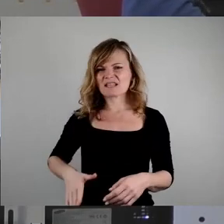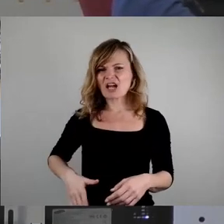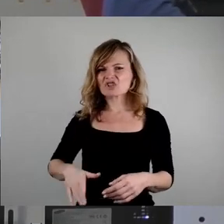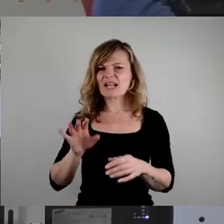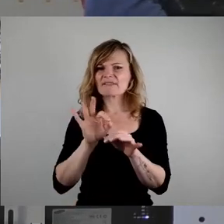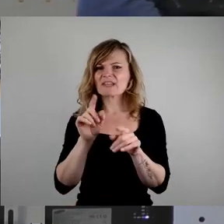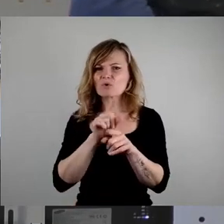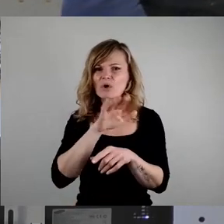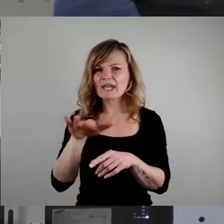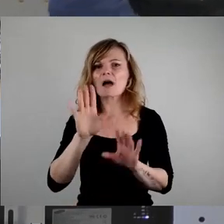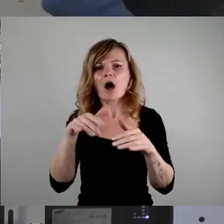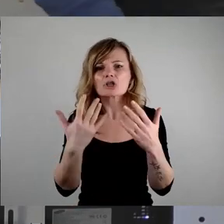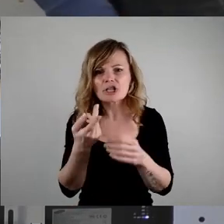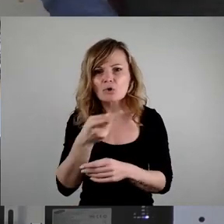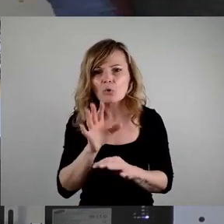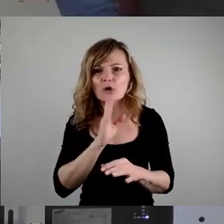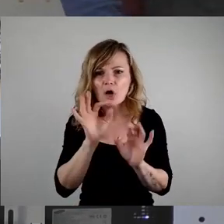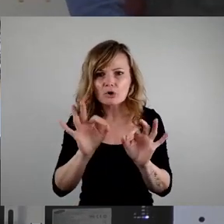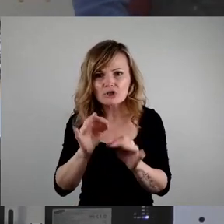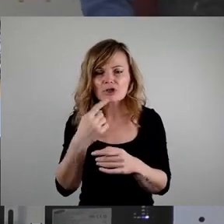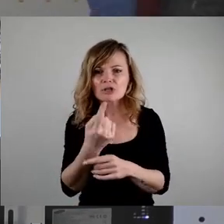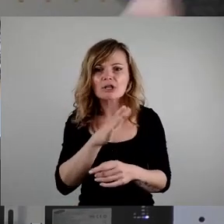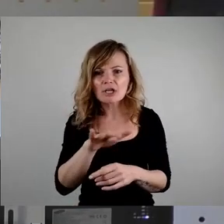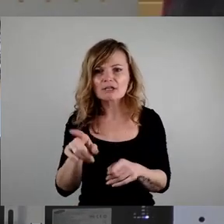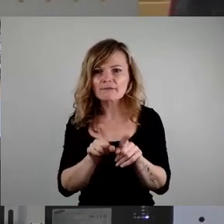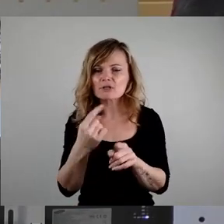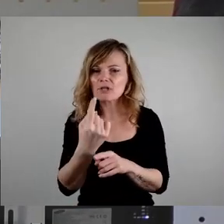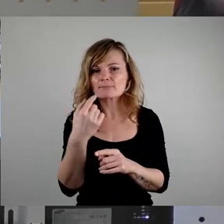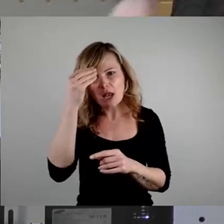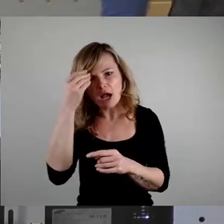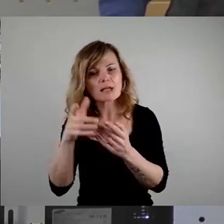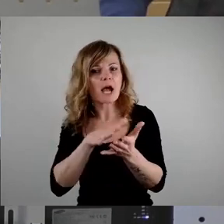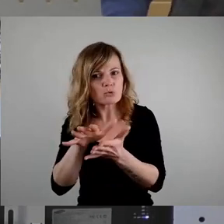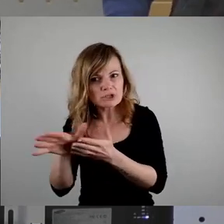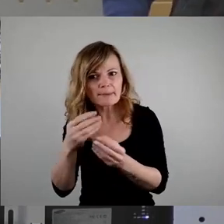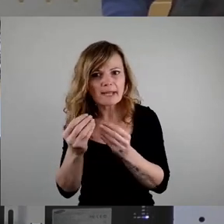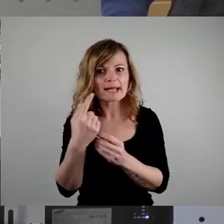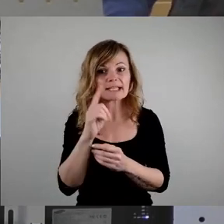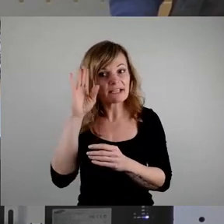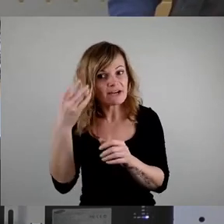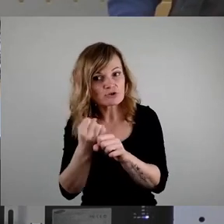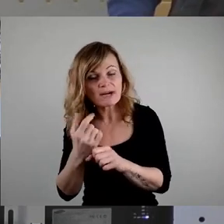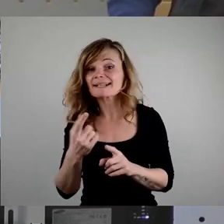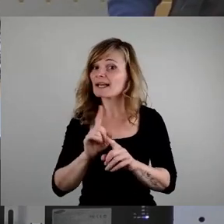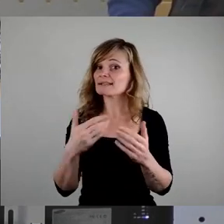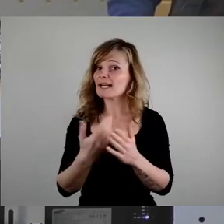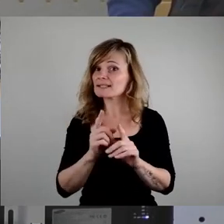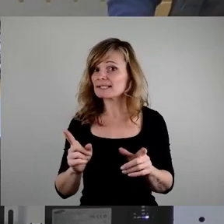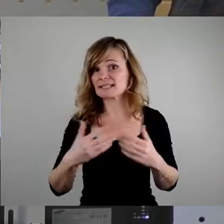10 Euro sind genau richtig, damit sie mal lernen, wie sie Geld ausgeben können und keinen Unfug treiben. Nee, das ist es eben genau nicht.